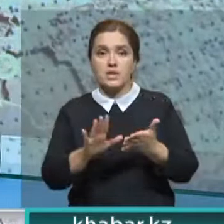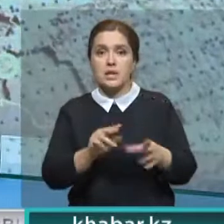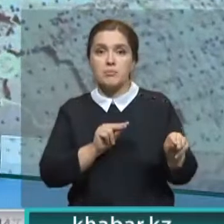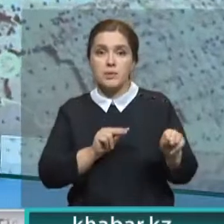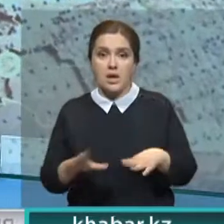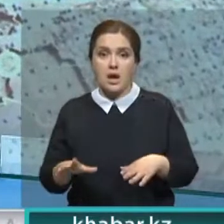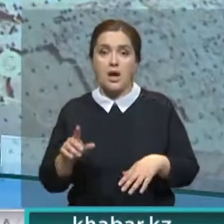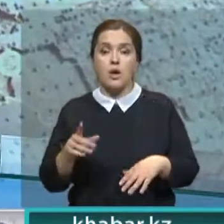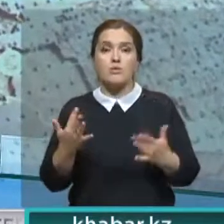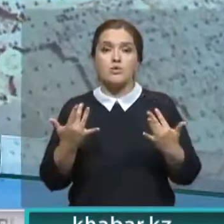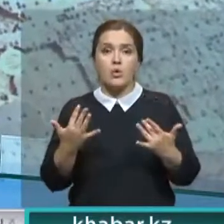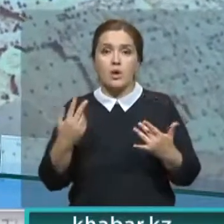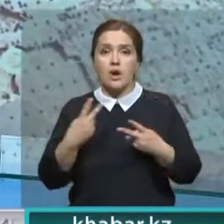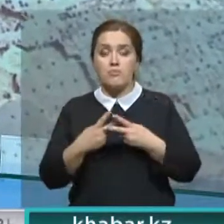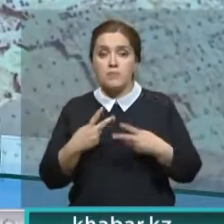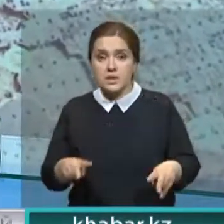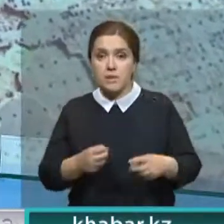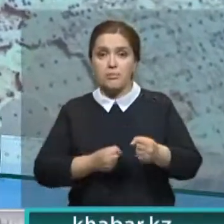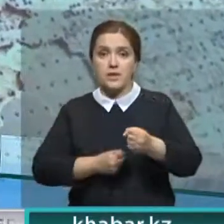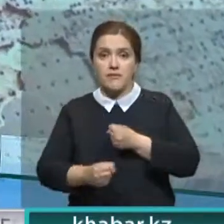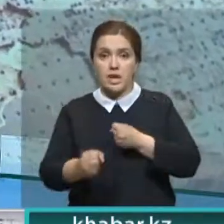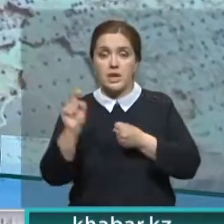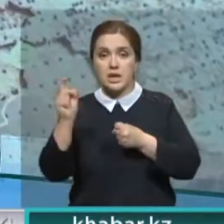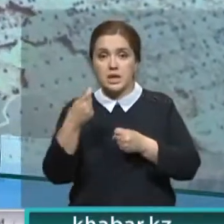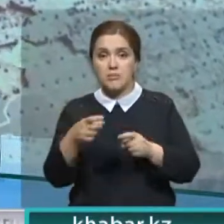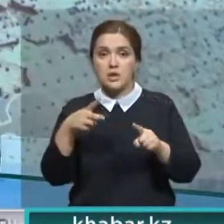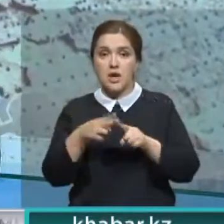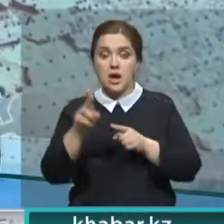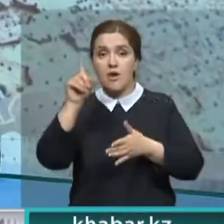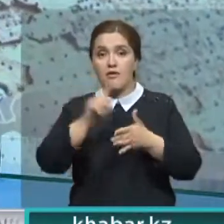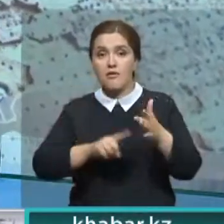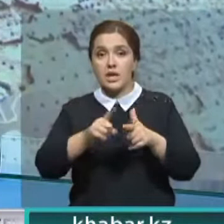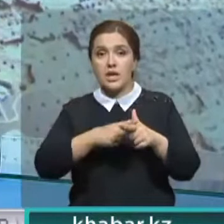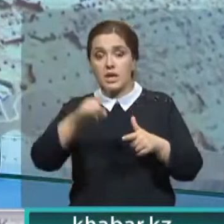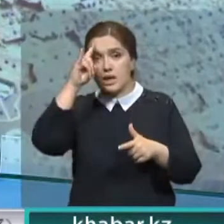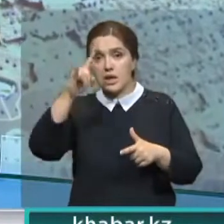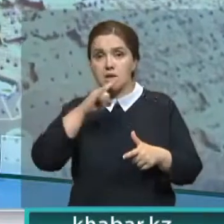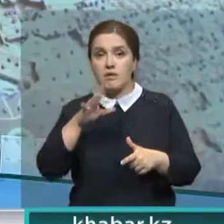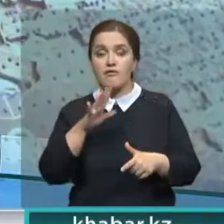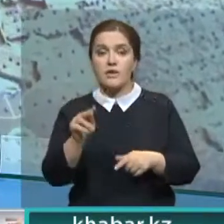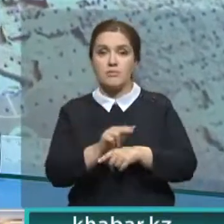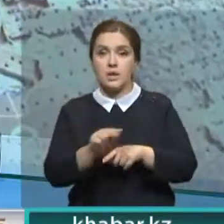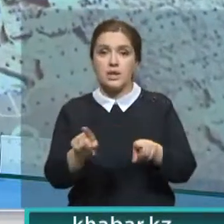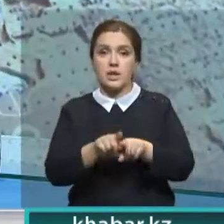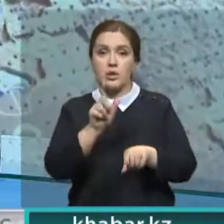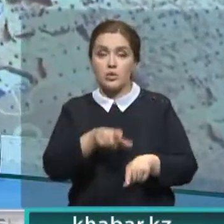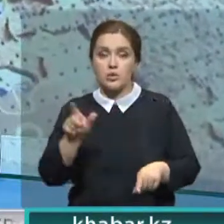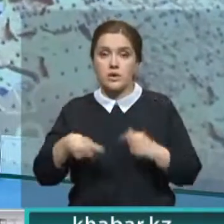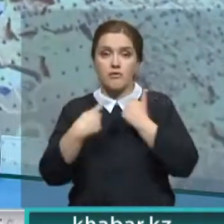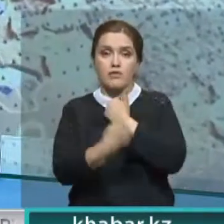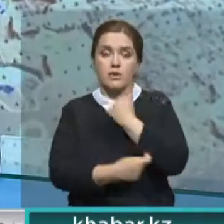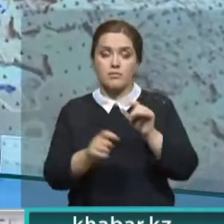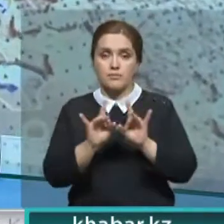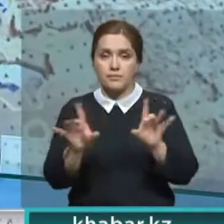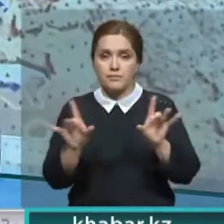повторится ли беда о том, сколько из освободившихся педофилов прошли химическую кастрацию и верят ли казахстанцы в исправление таких людей